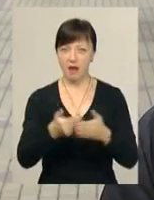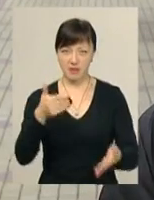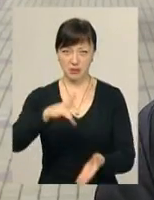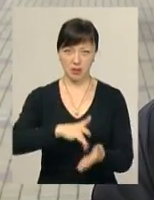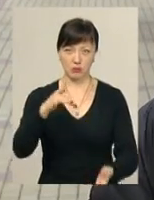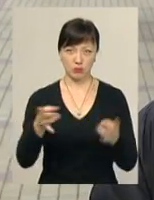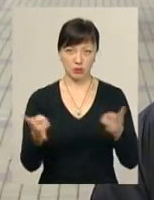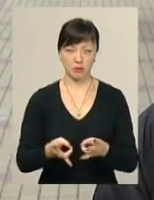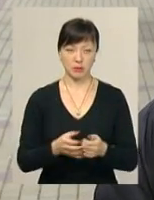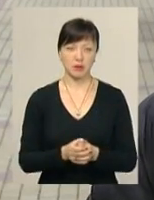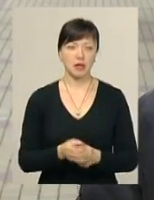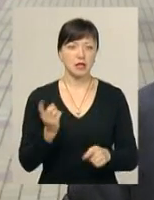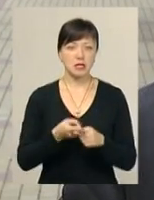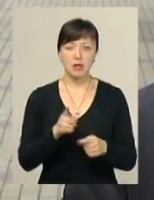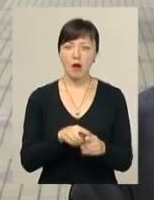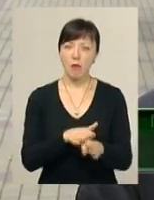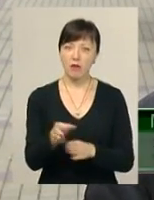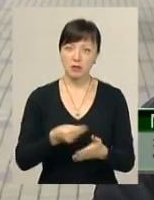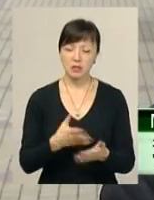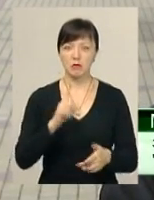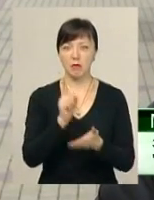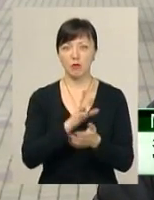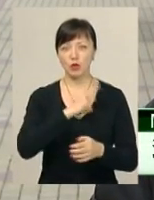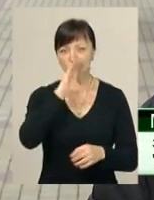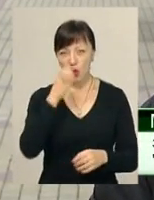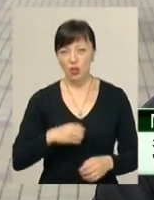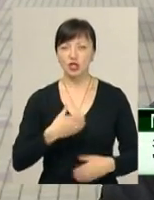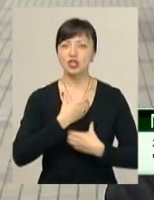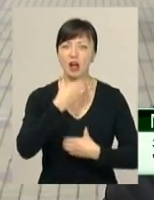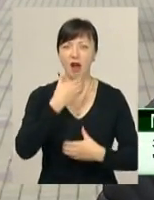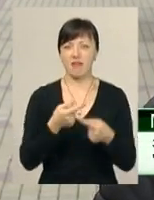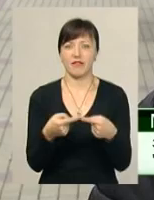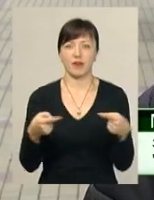Це має бути повноцінний зоопарк, це мають бути слони, жирафи і т.д.